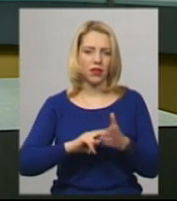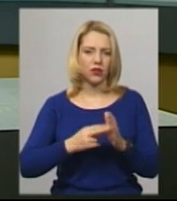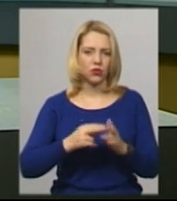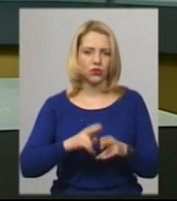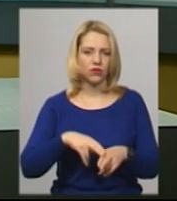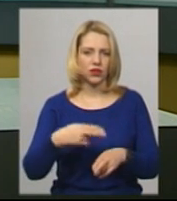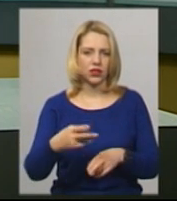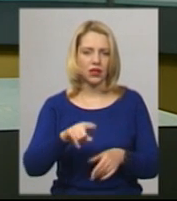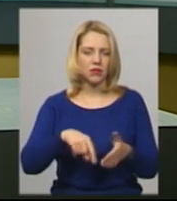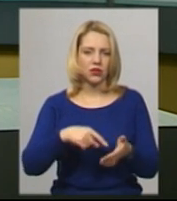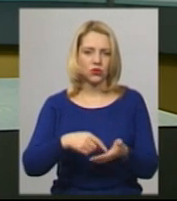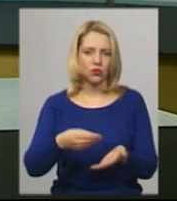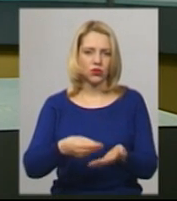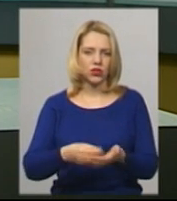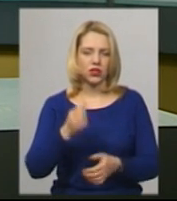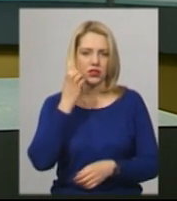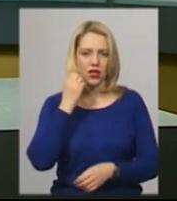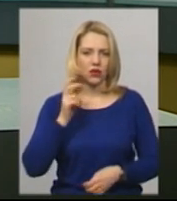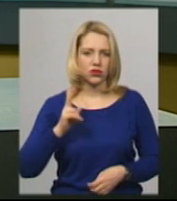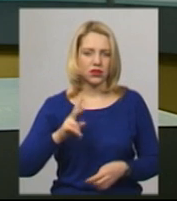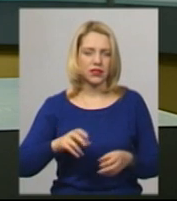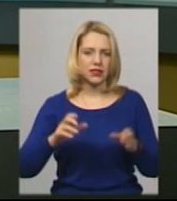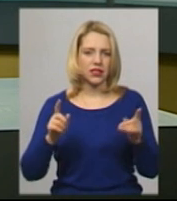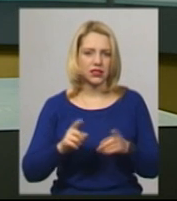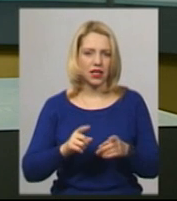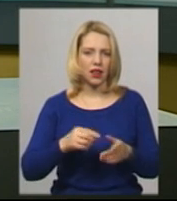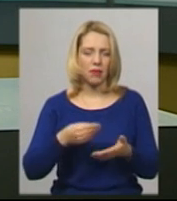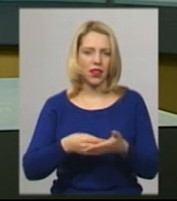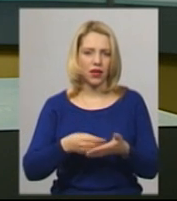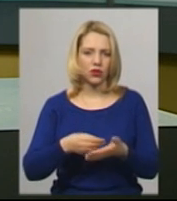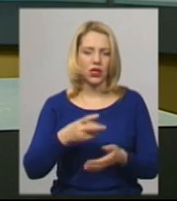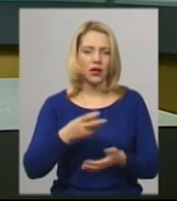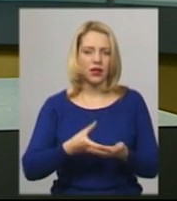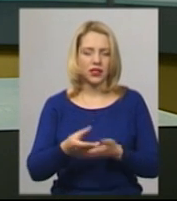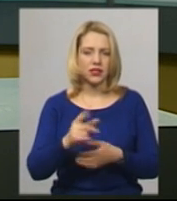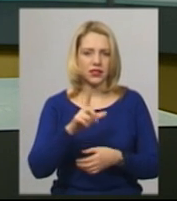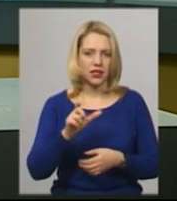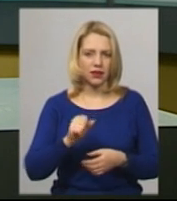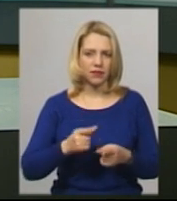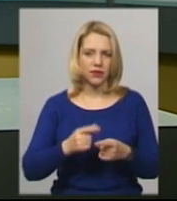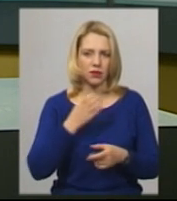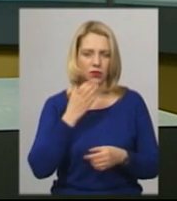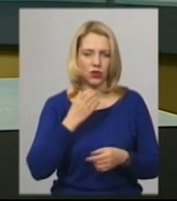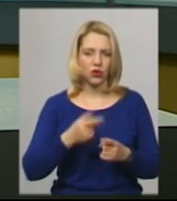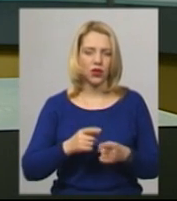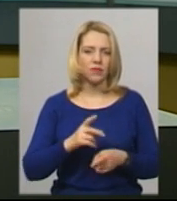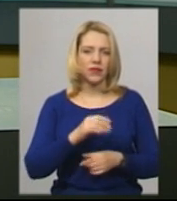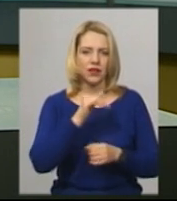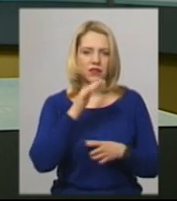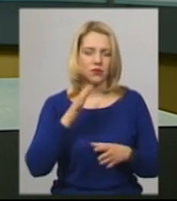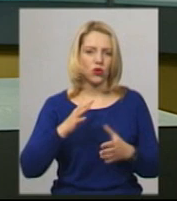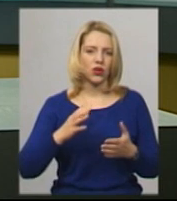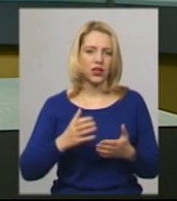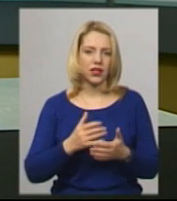міського бюджету. У Старокостянтинові знизили плату за тепло у грудні, за словами міського голови Миколи Мельничука, не змогли